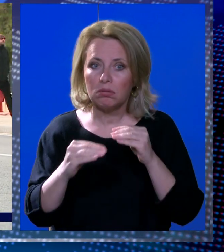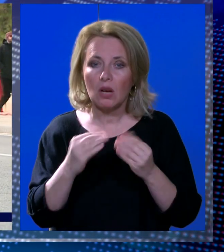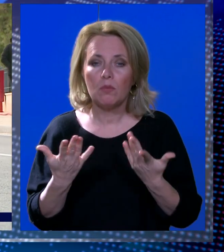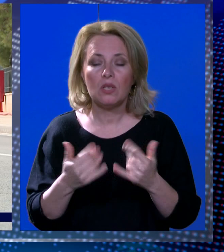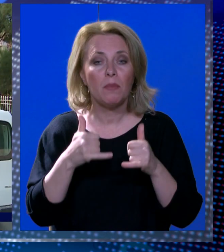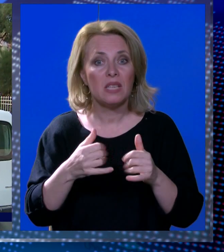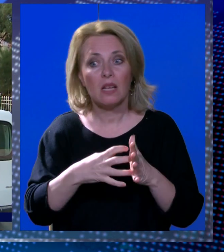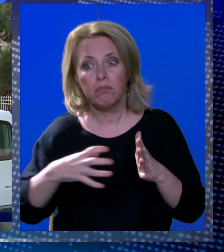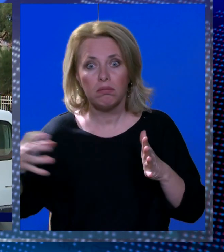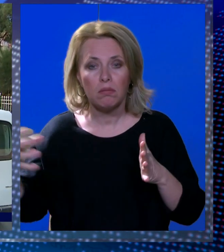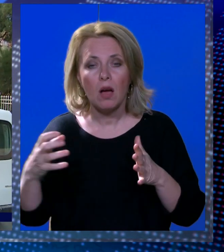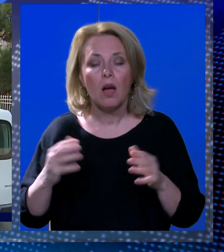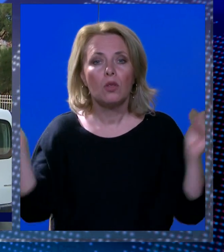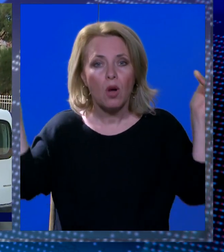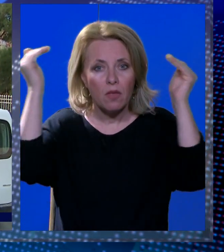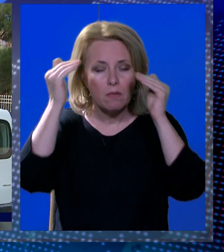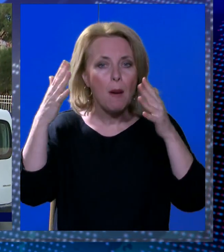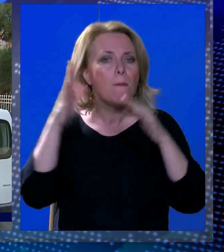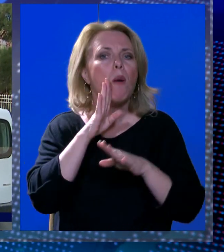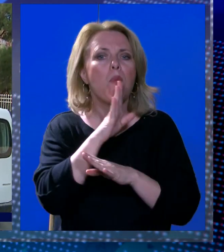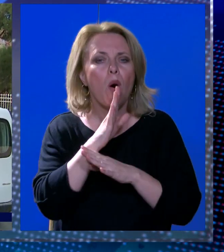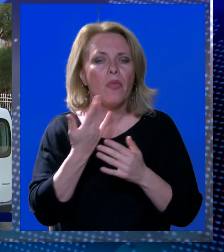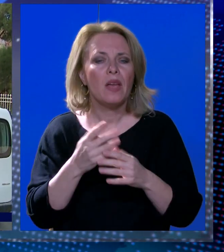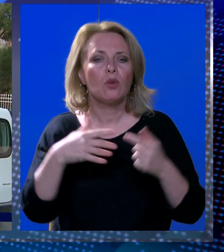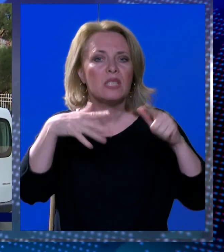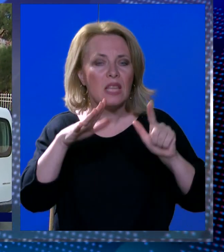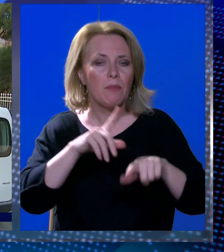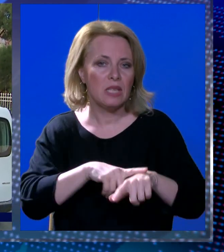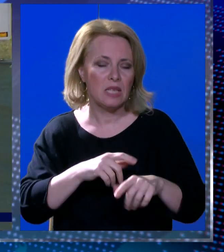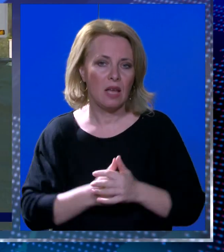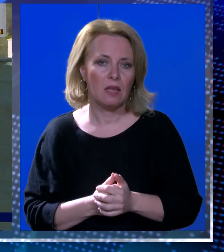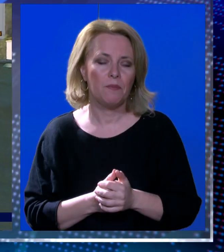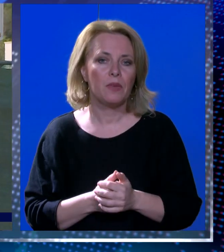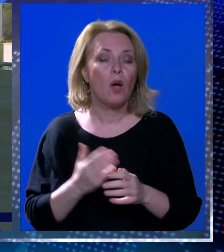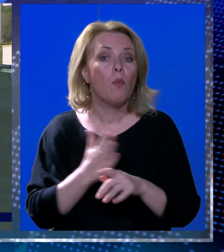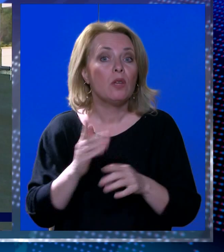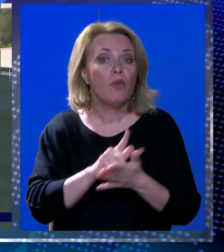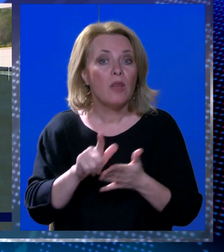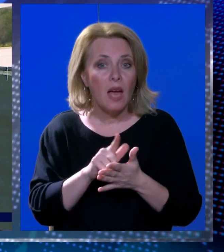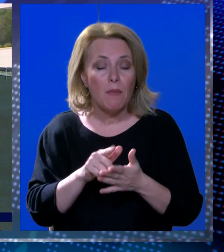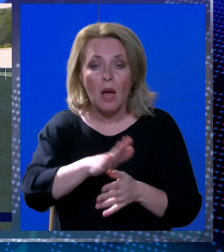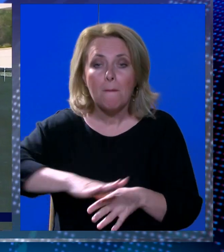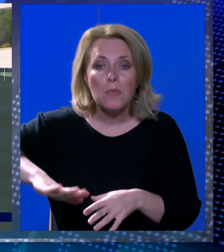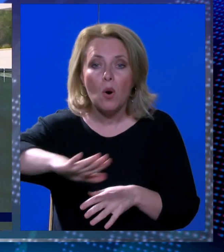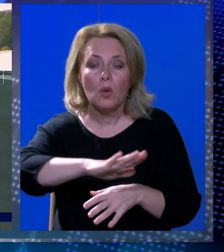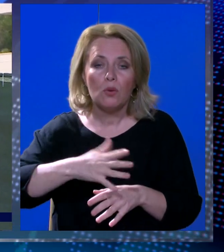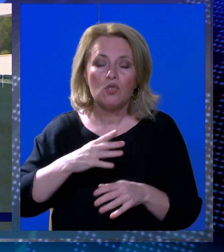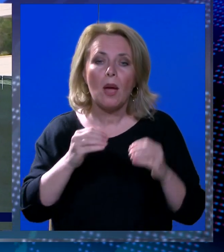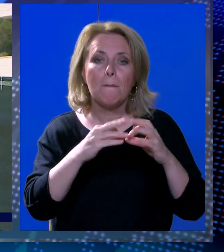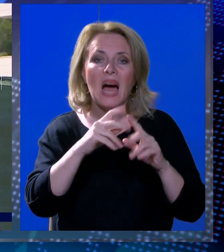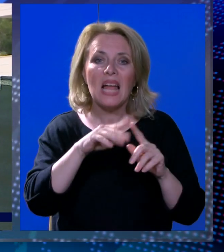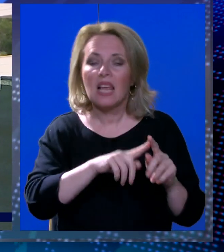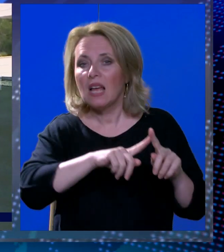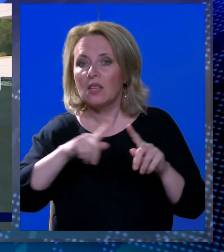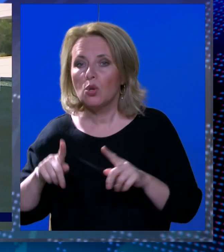se dovršetak senacije produlio sve do kasnog popodnevna, točnije 17 sati. Umeđu vremenu, područje od Batale do